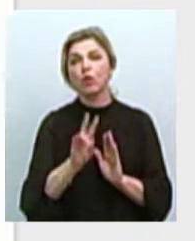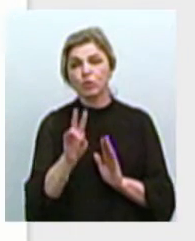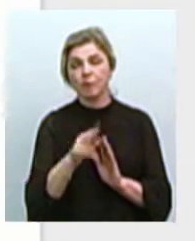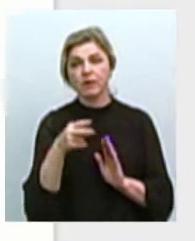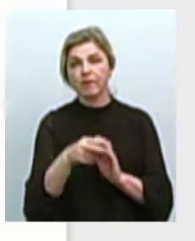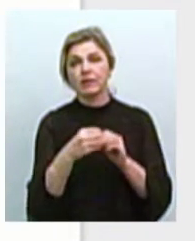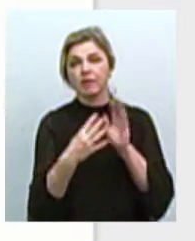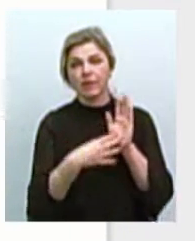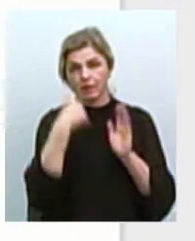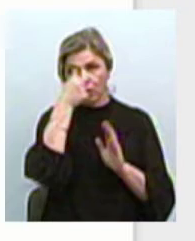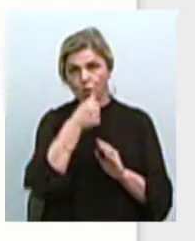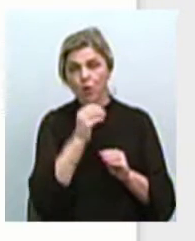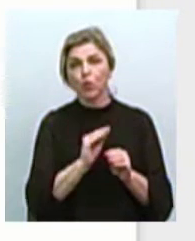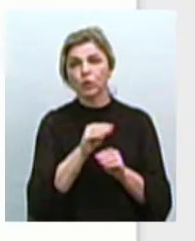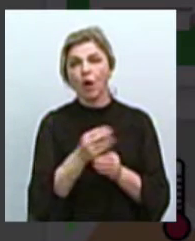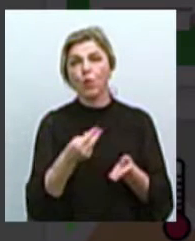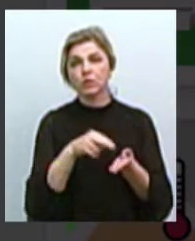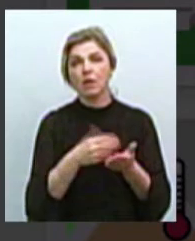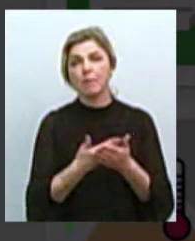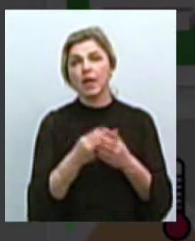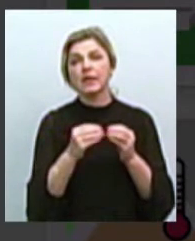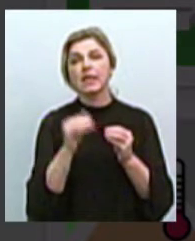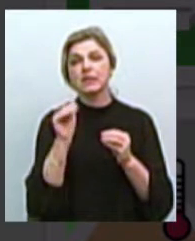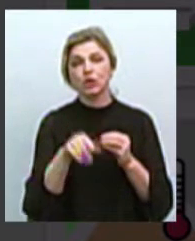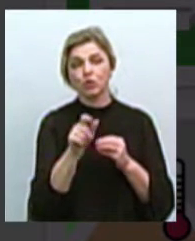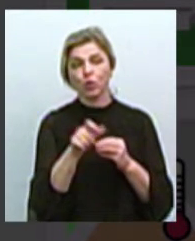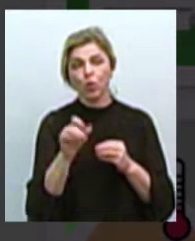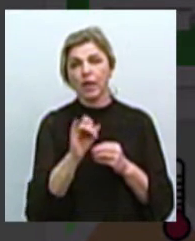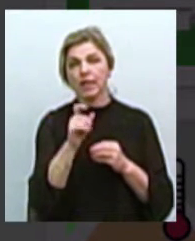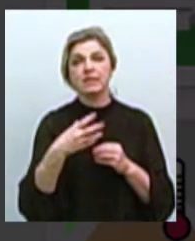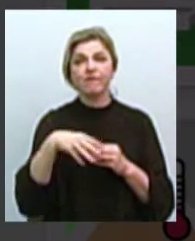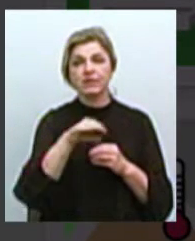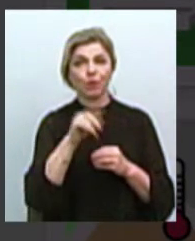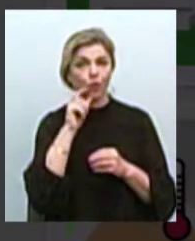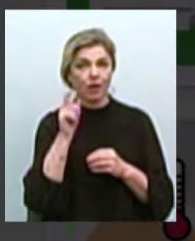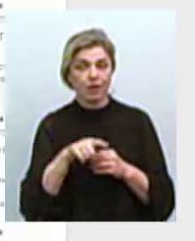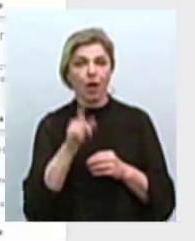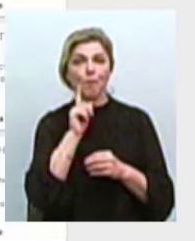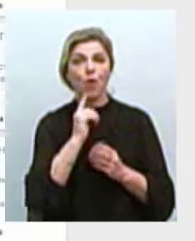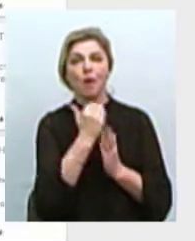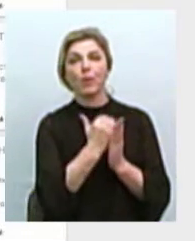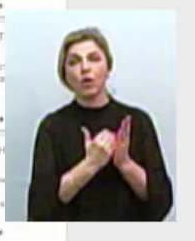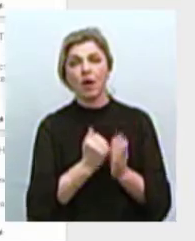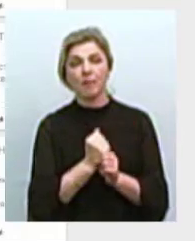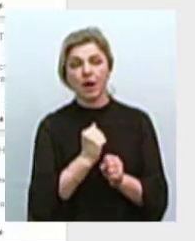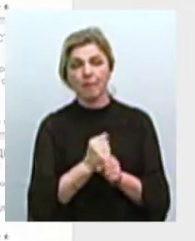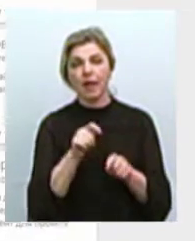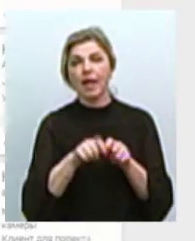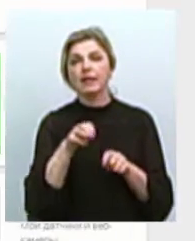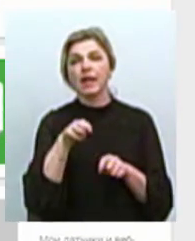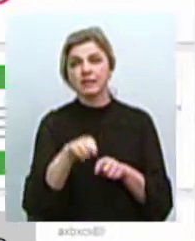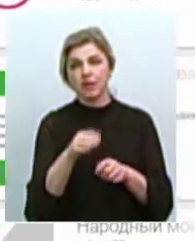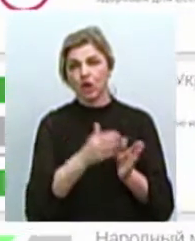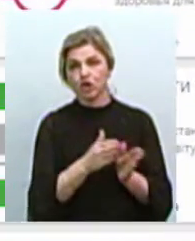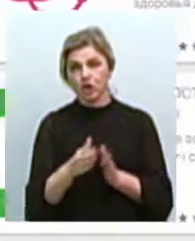року додаток встановило понад 10 тисяч користувачів зі всієї України, поки програма працює у тестовому режимі.